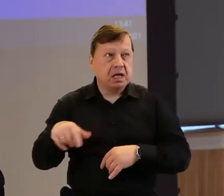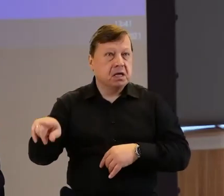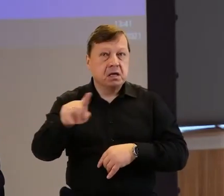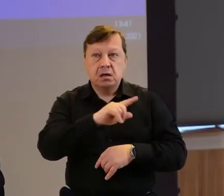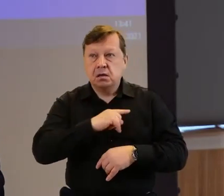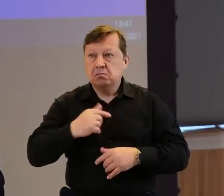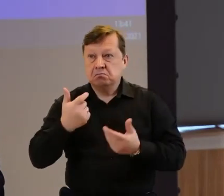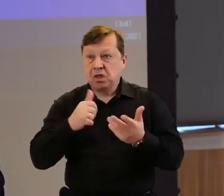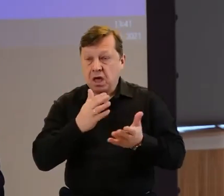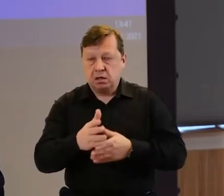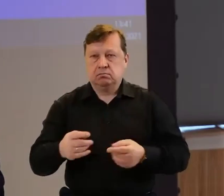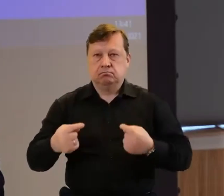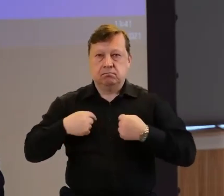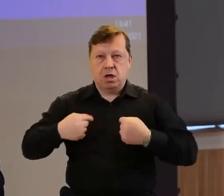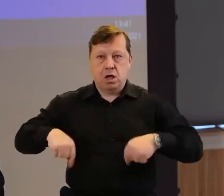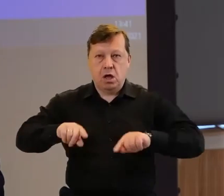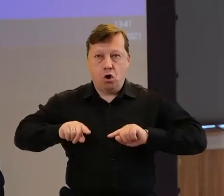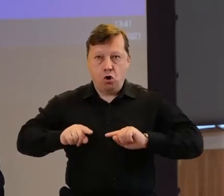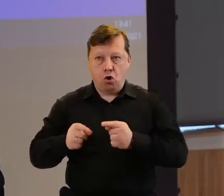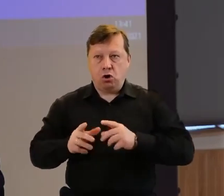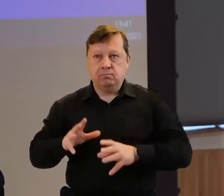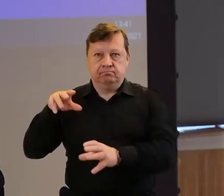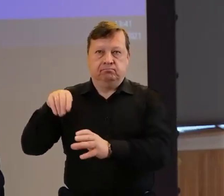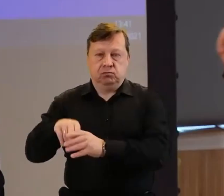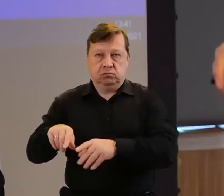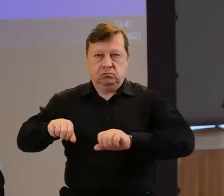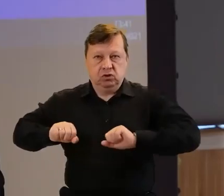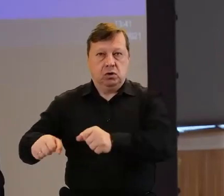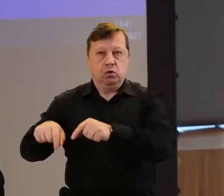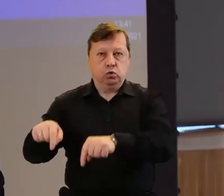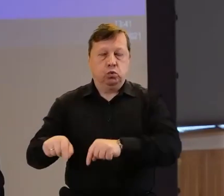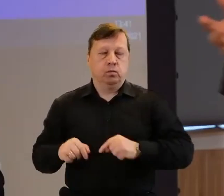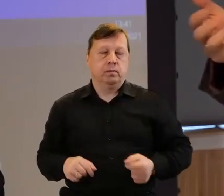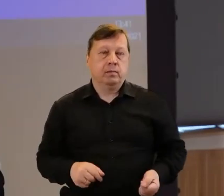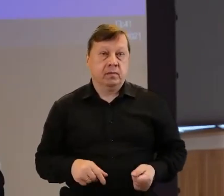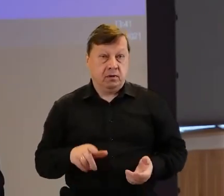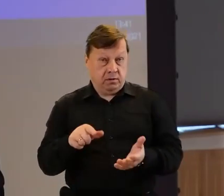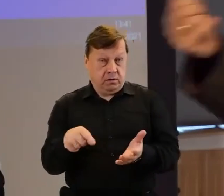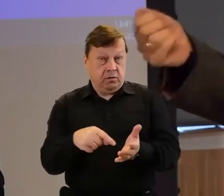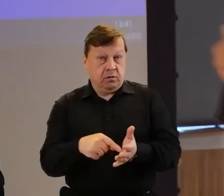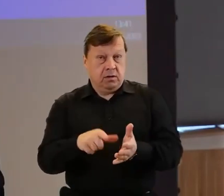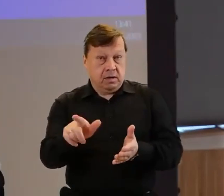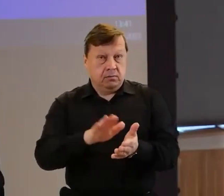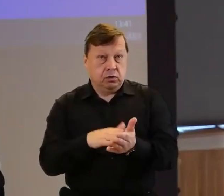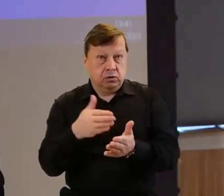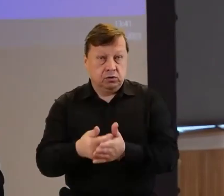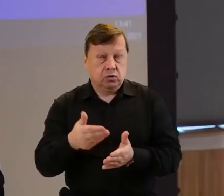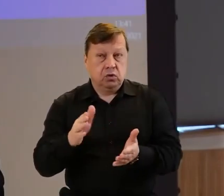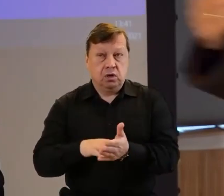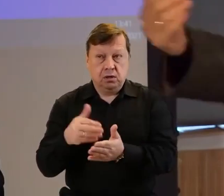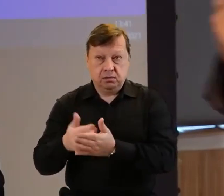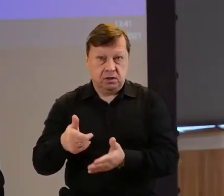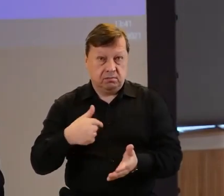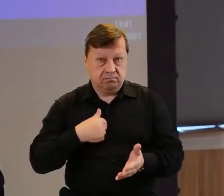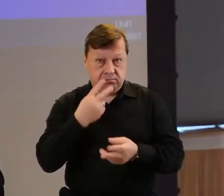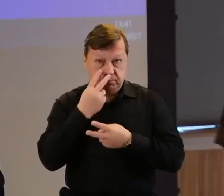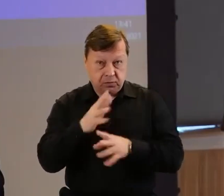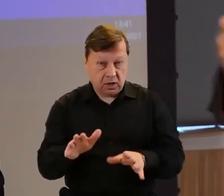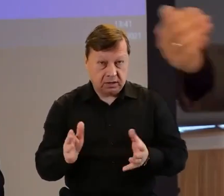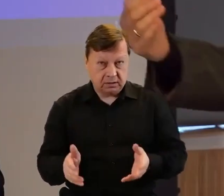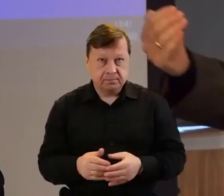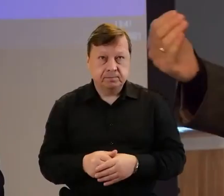sektory i wydaje mi się, że te przykłady, które tu podaliśmy i